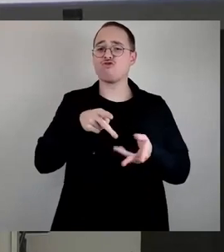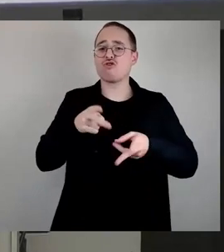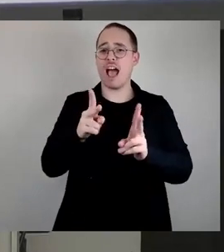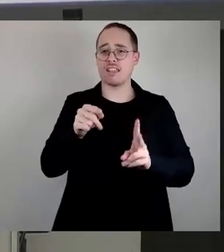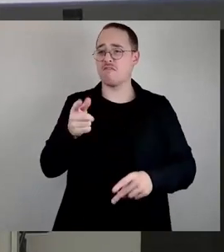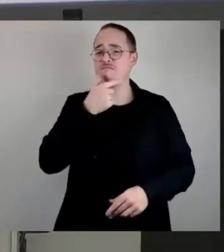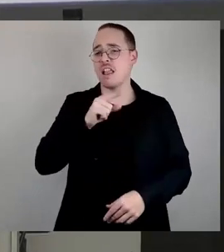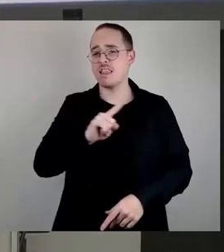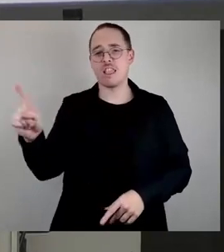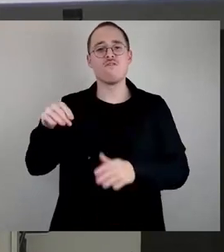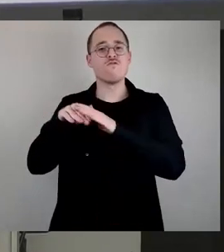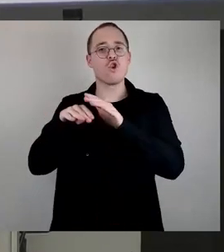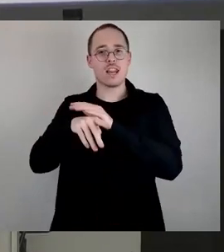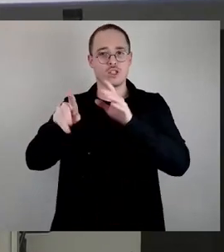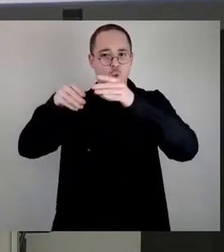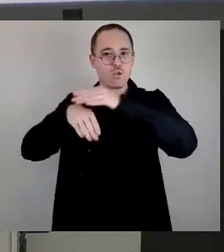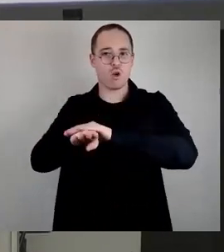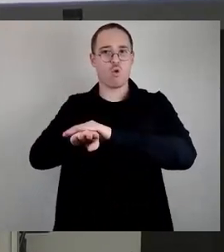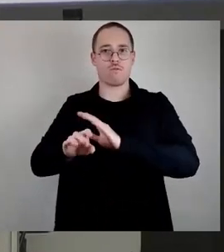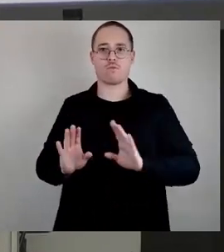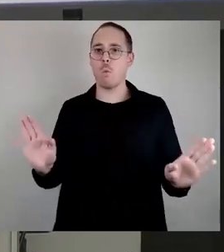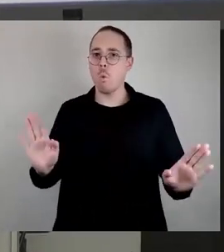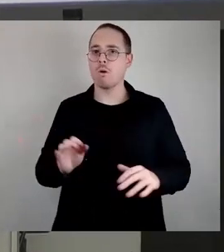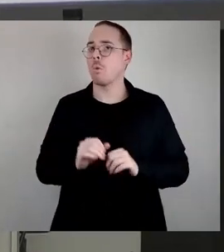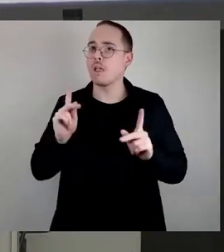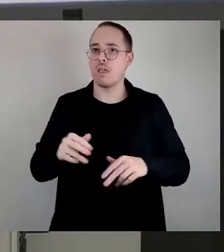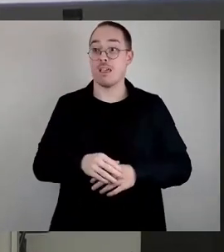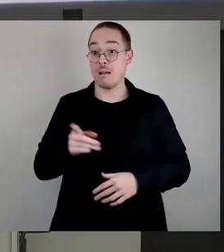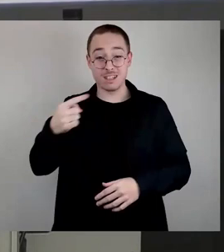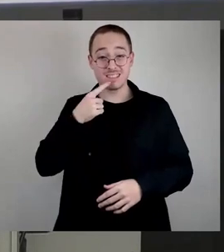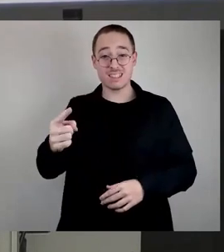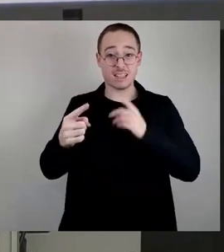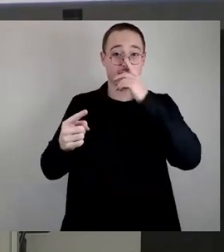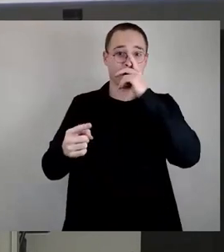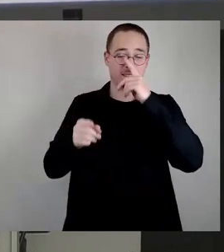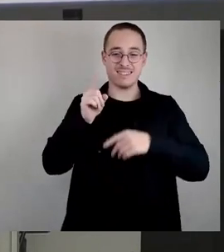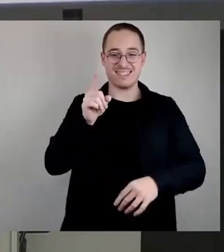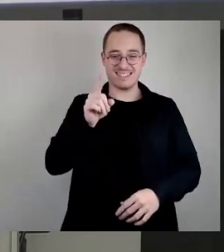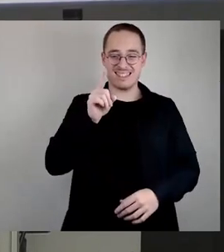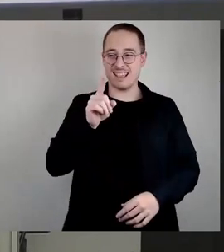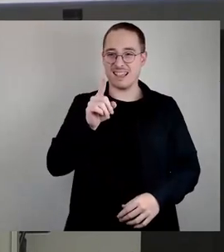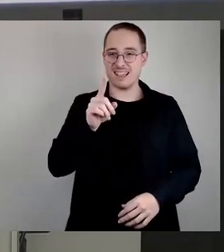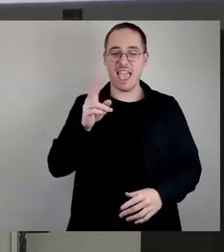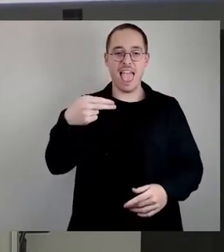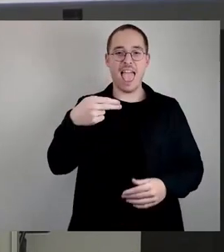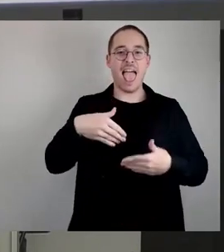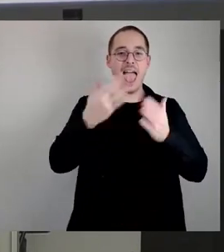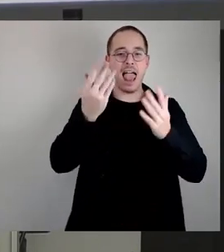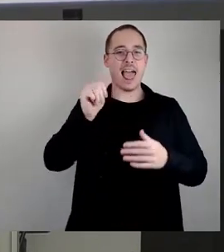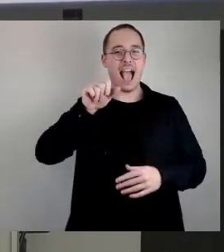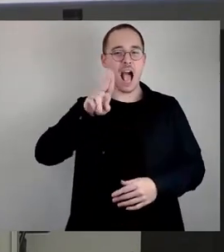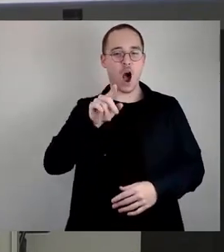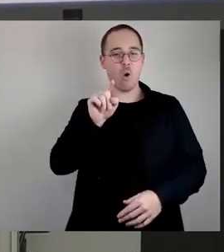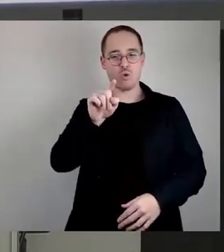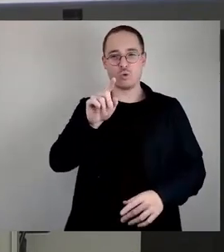die freie Schule Hellerau, die Gartenschule, die in einem Kita-Gebäude sich befindet. Sie 1,1 Millionen, die der Kita